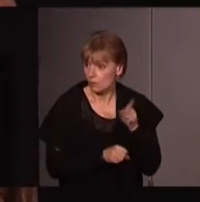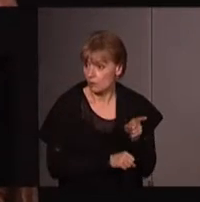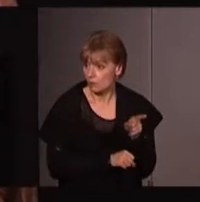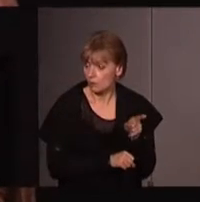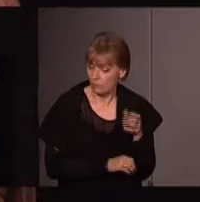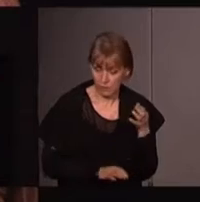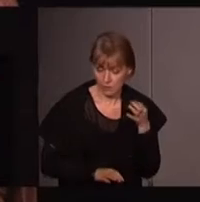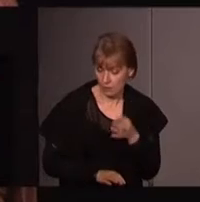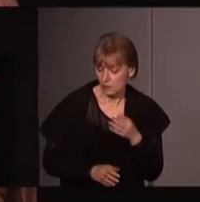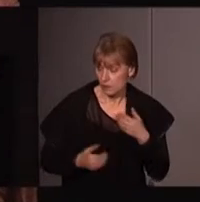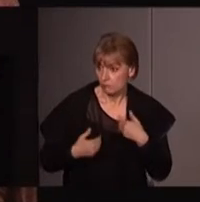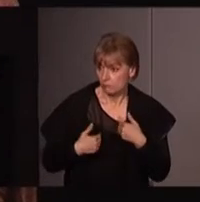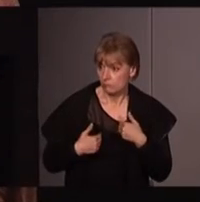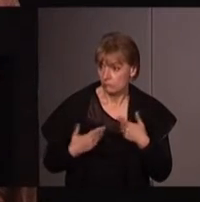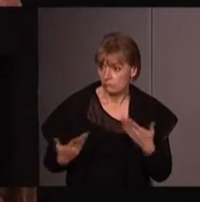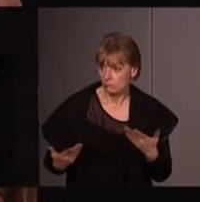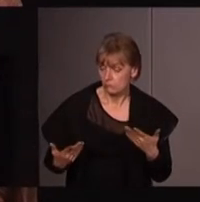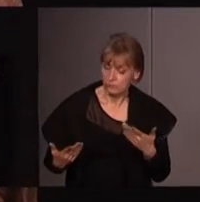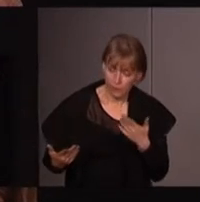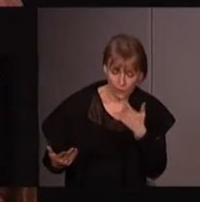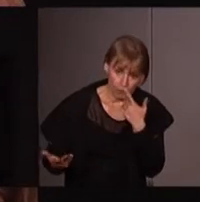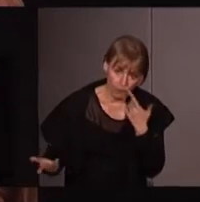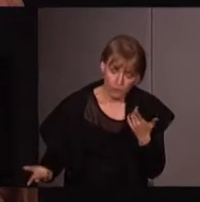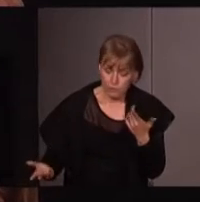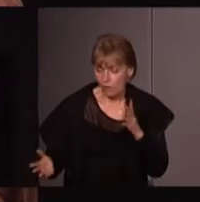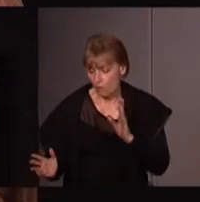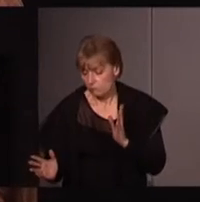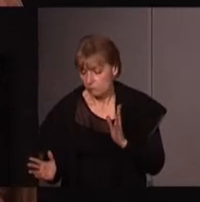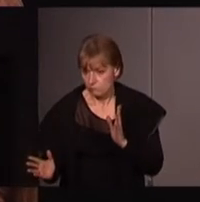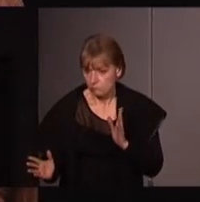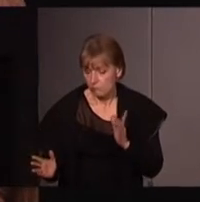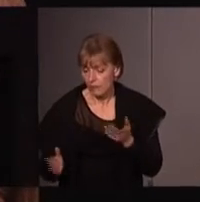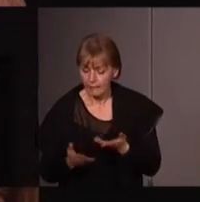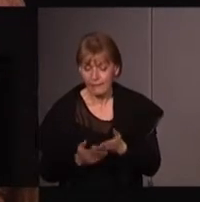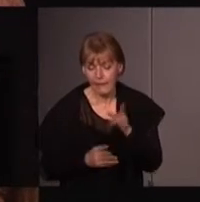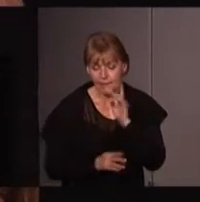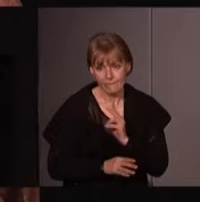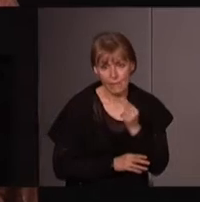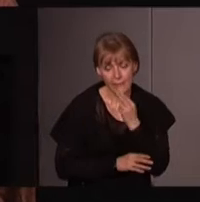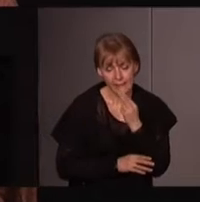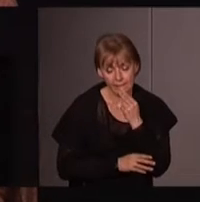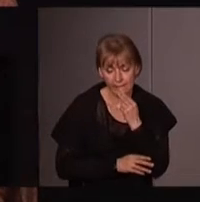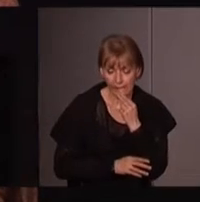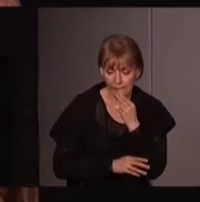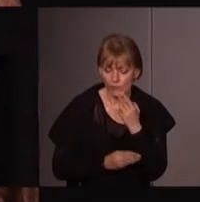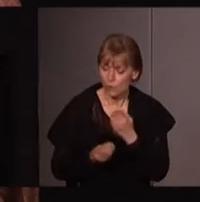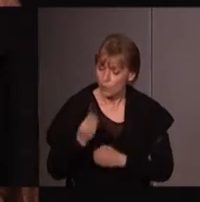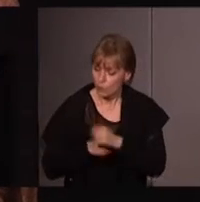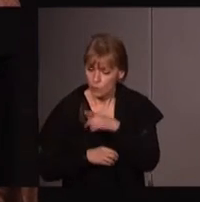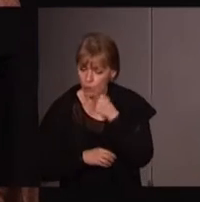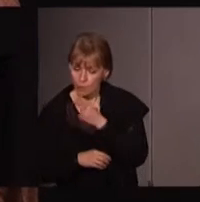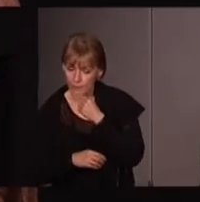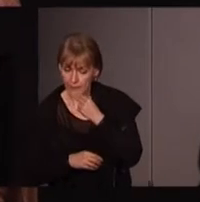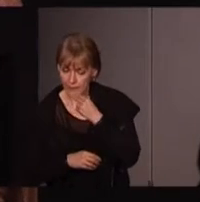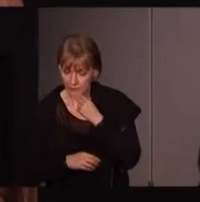elle concevait, elle avait tendance à concevoir de manière un peu de manière réifiée, pardon, les qualités féminines et masculines, conception dont elle s'est depuis